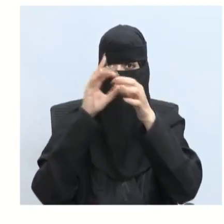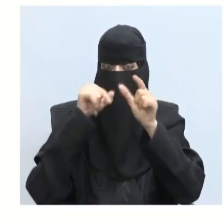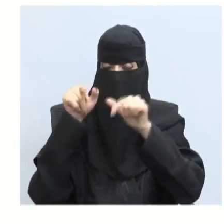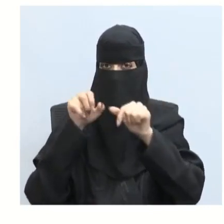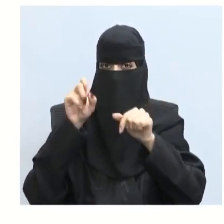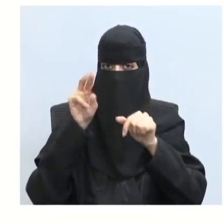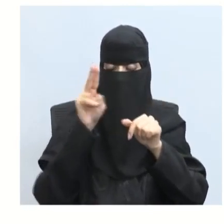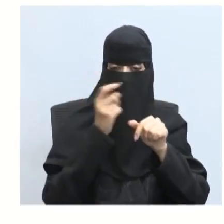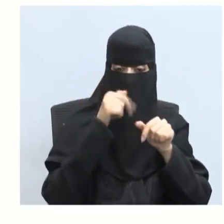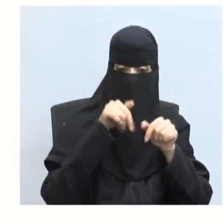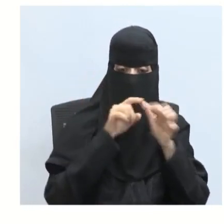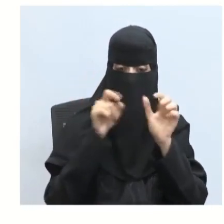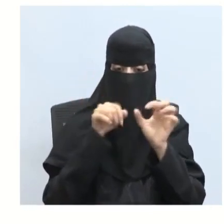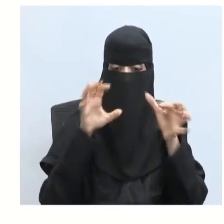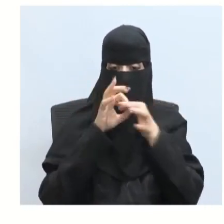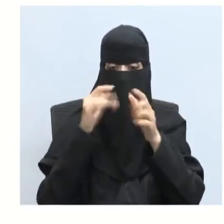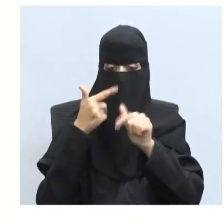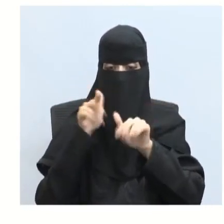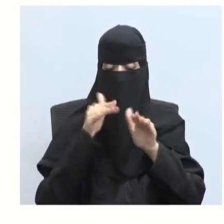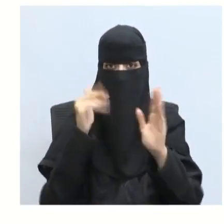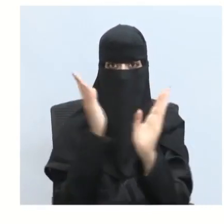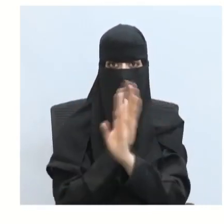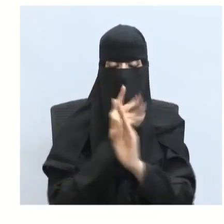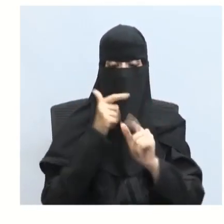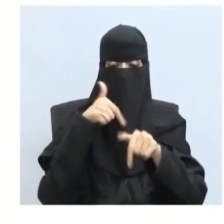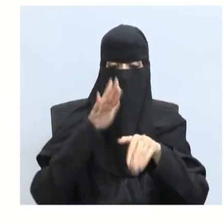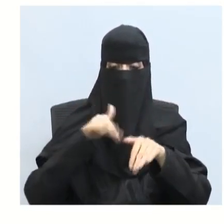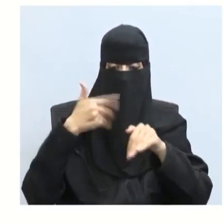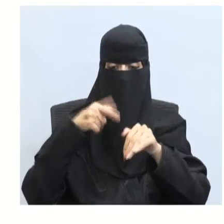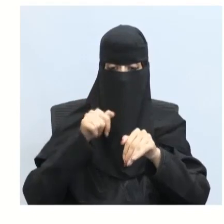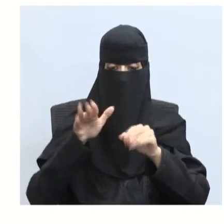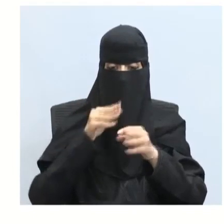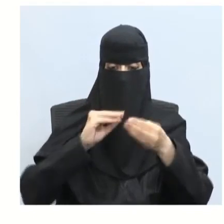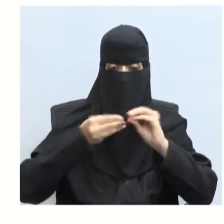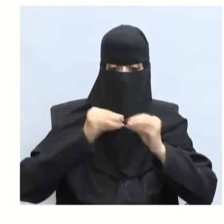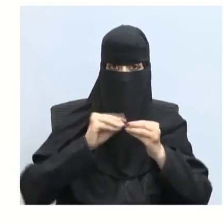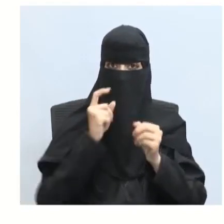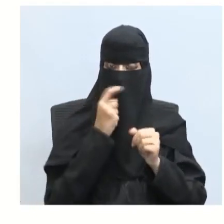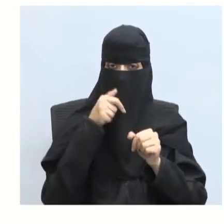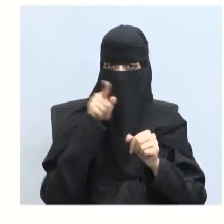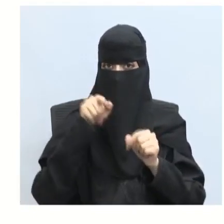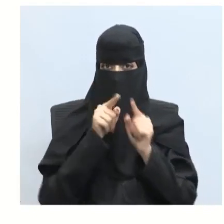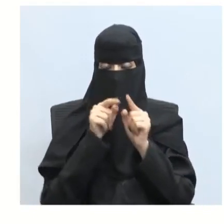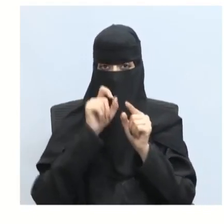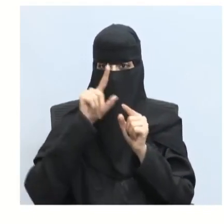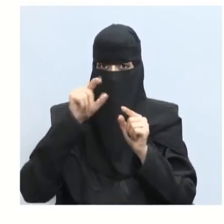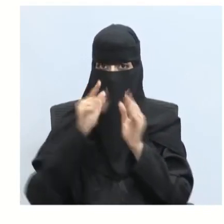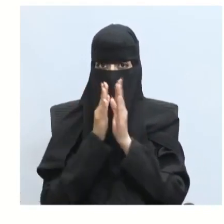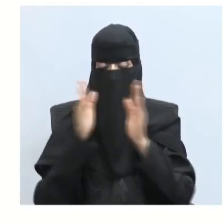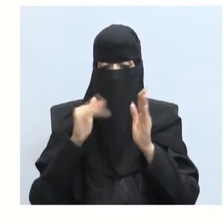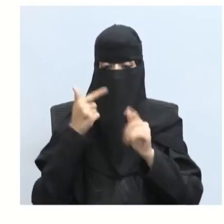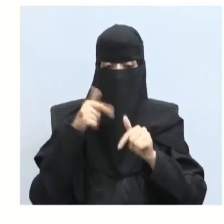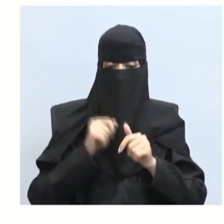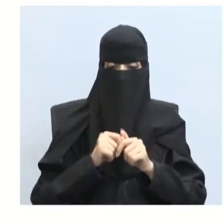التردد والطول الموجي علاقة عكسية فبالتالي سيكون له تردد أعلى إذن